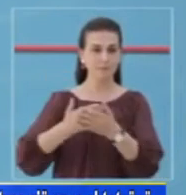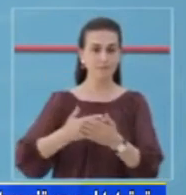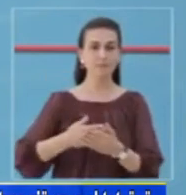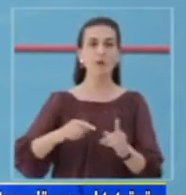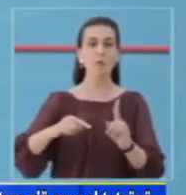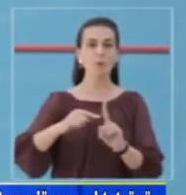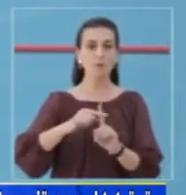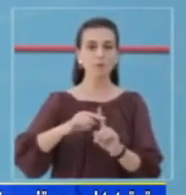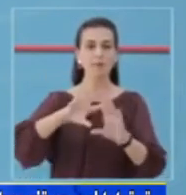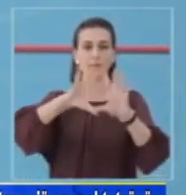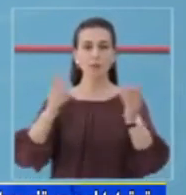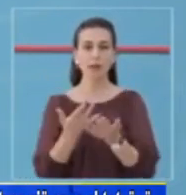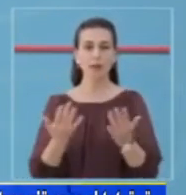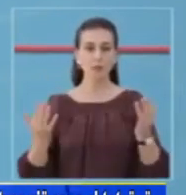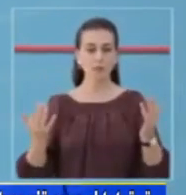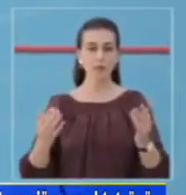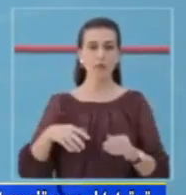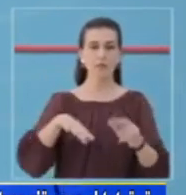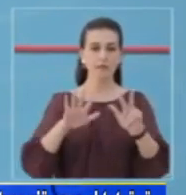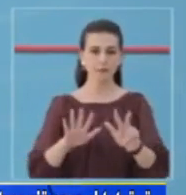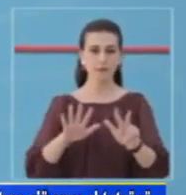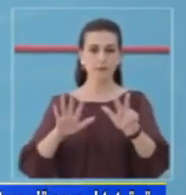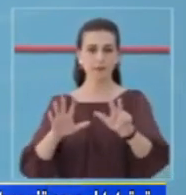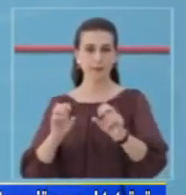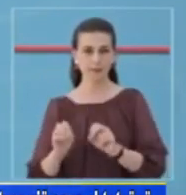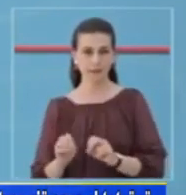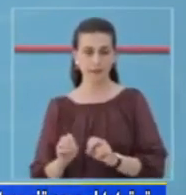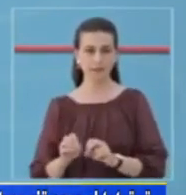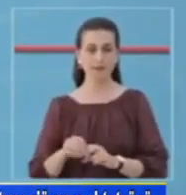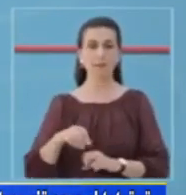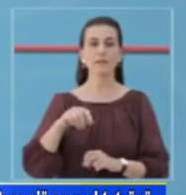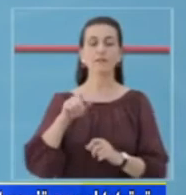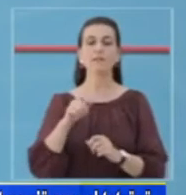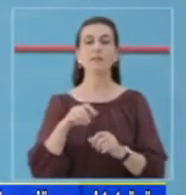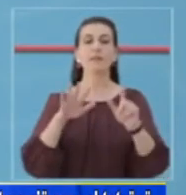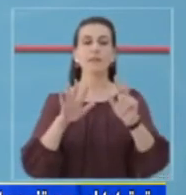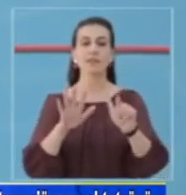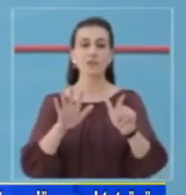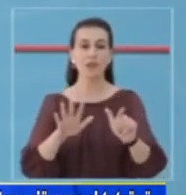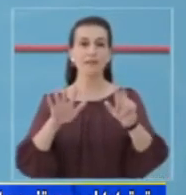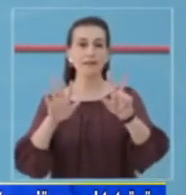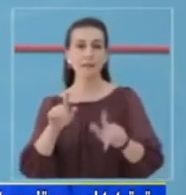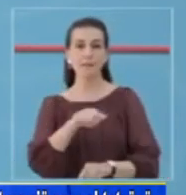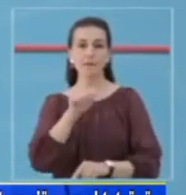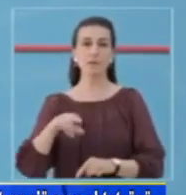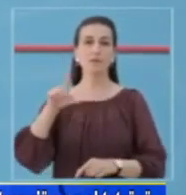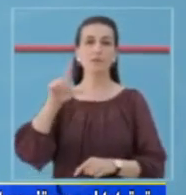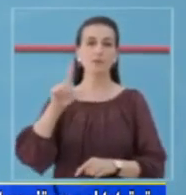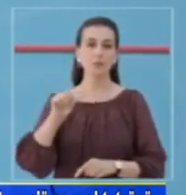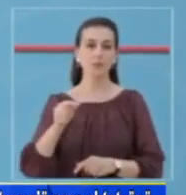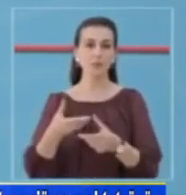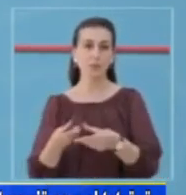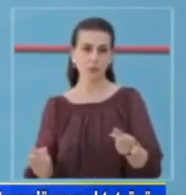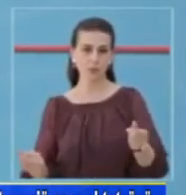janë konfirmuar pozitiv me COVID-19 në gjithë vëndin 880 raste, 78% të cilve janë të shëruar.